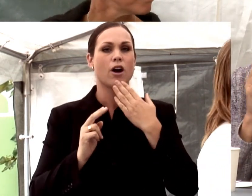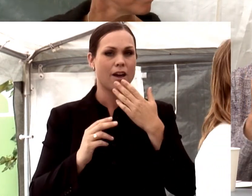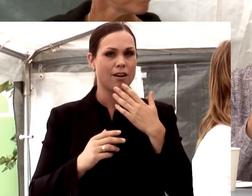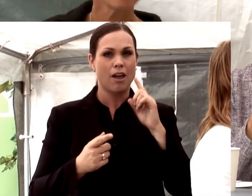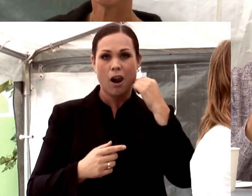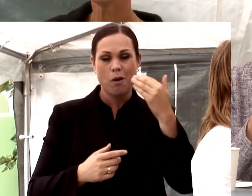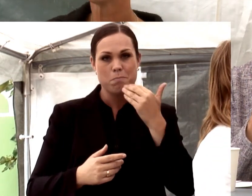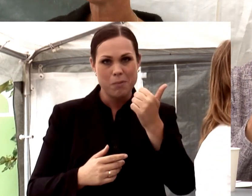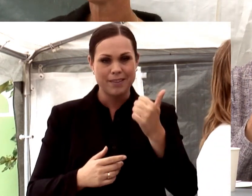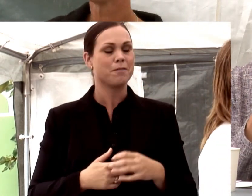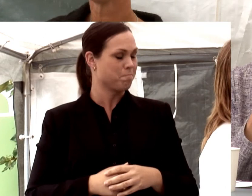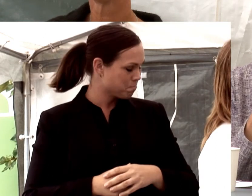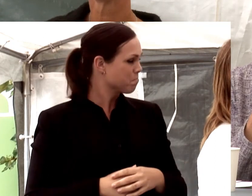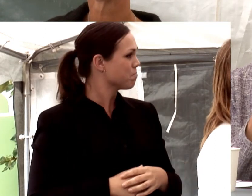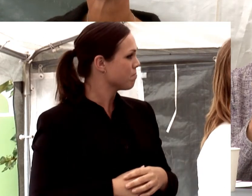bra nu?